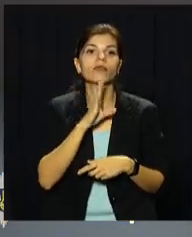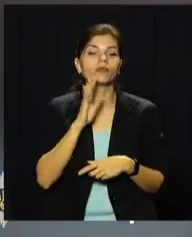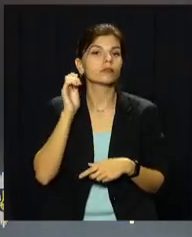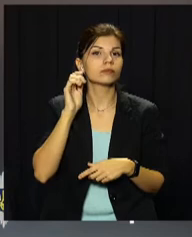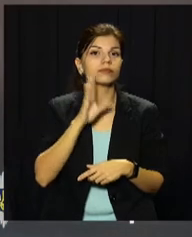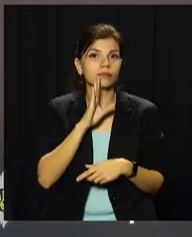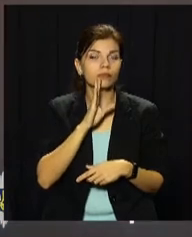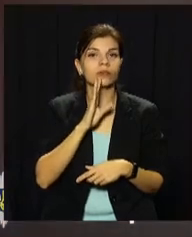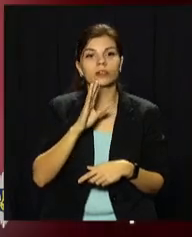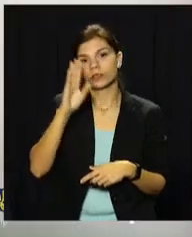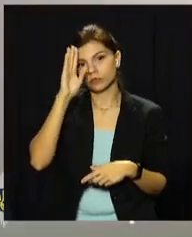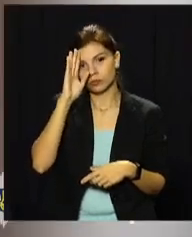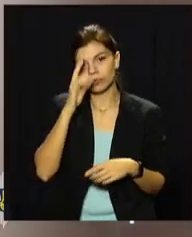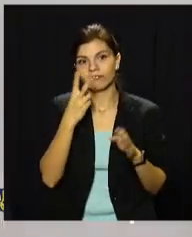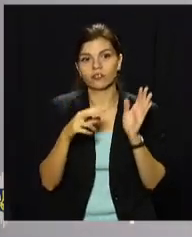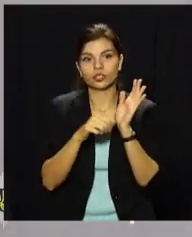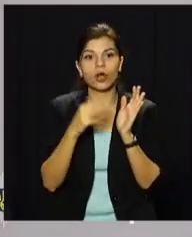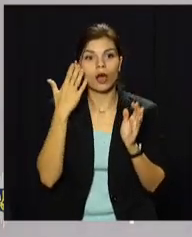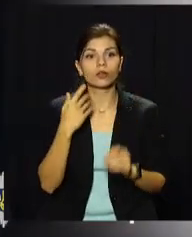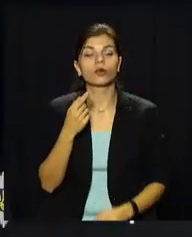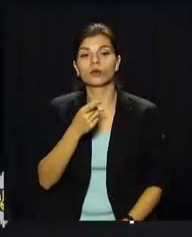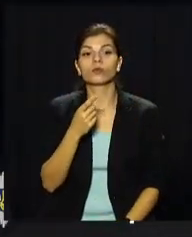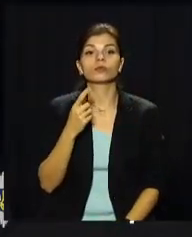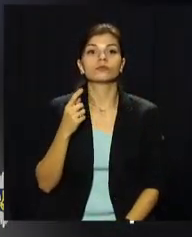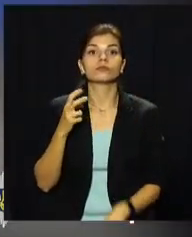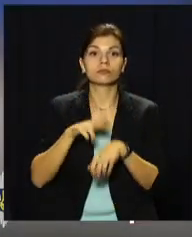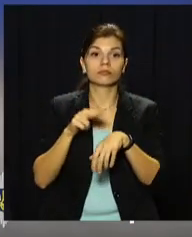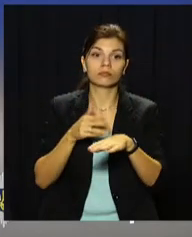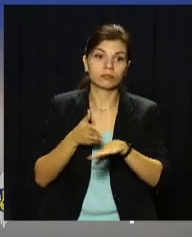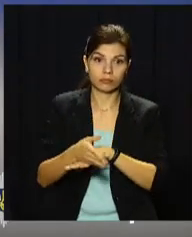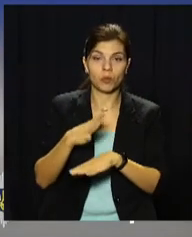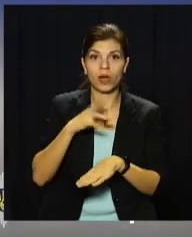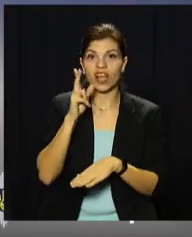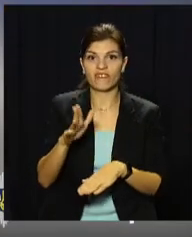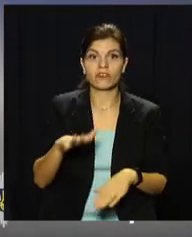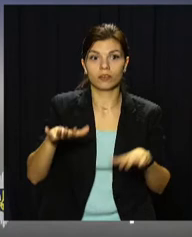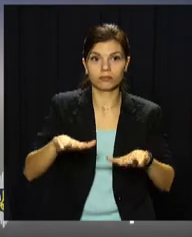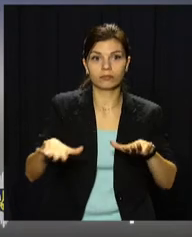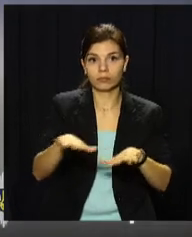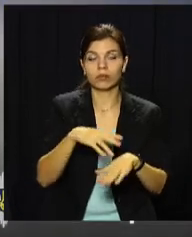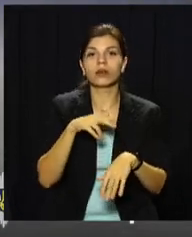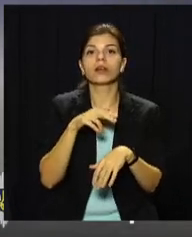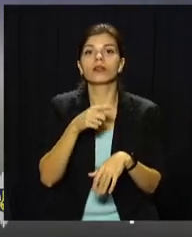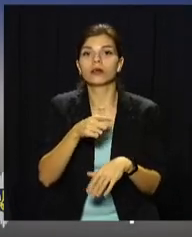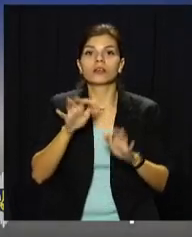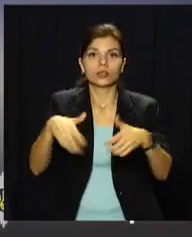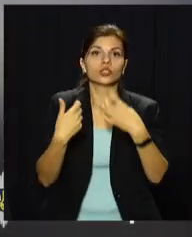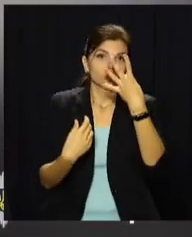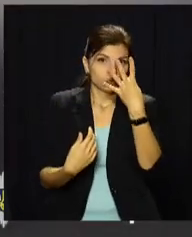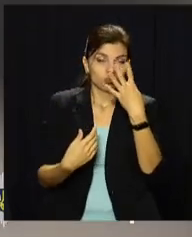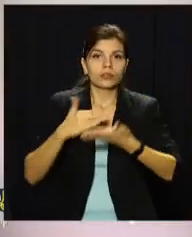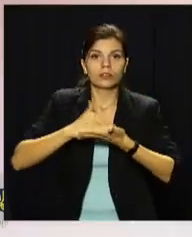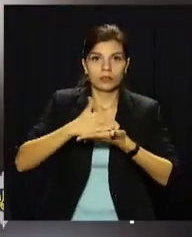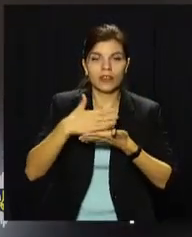26-річний чоловік. Коли правоохоронці прийшли з обшуком, вони були в квартирі. Слідчі вилучили чотири ноутбуки з